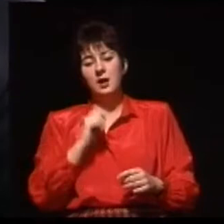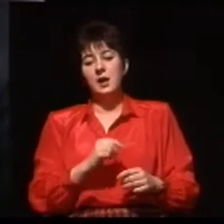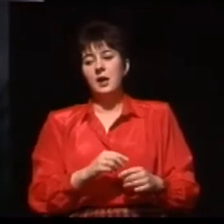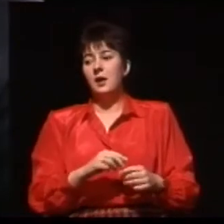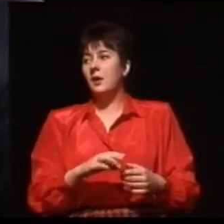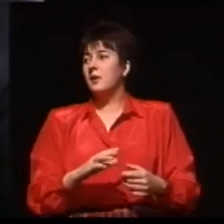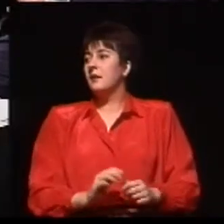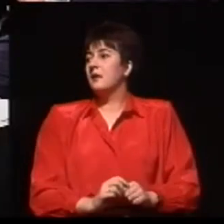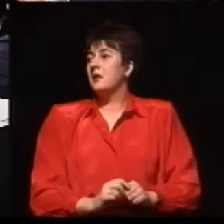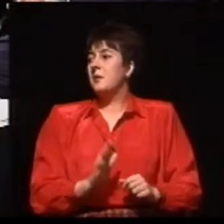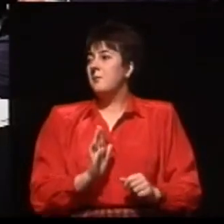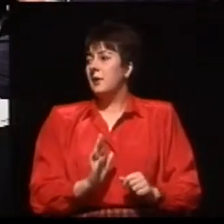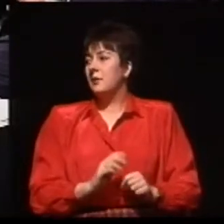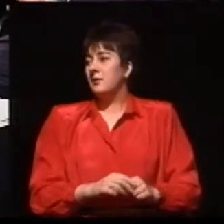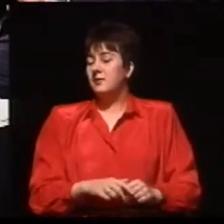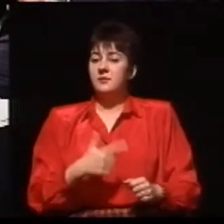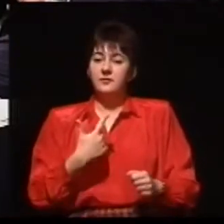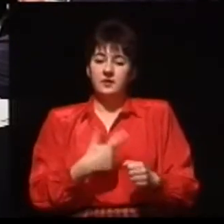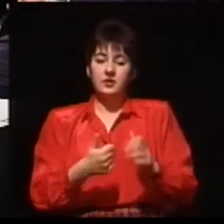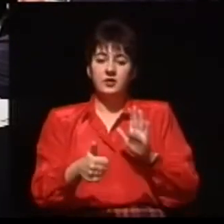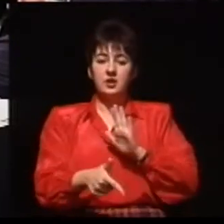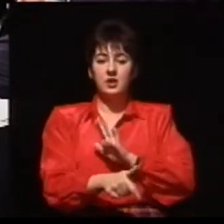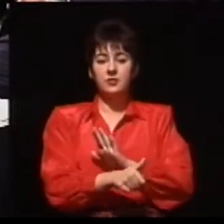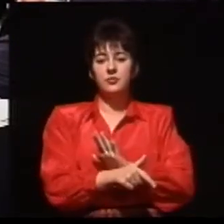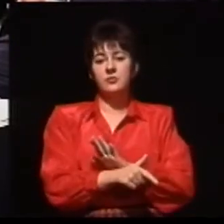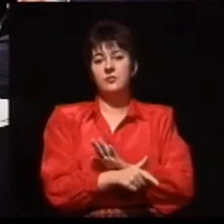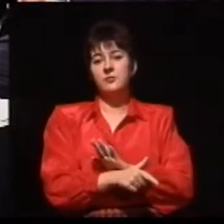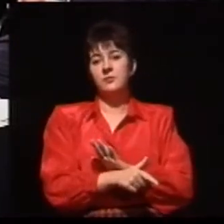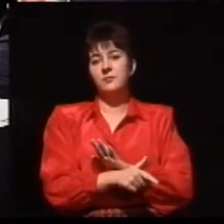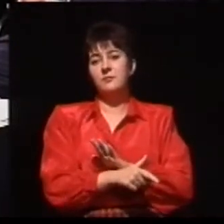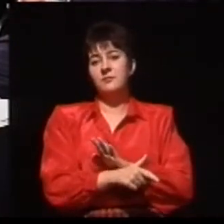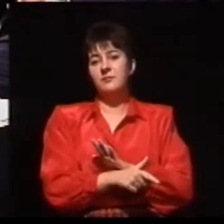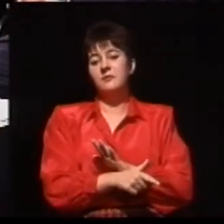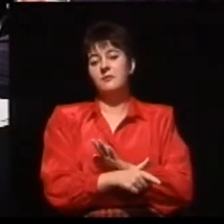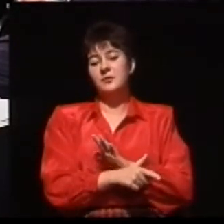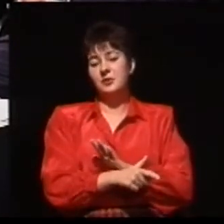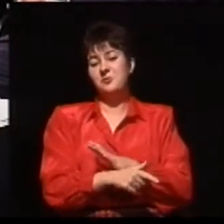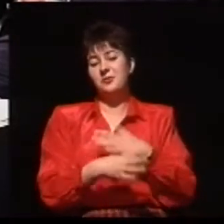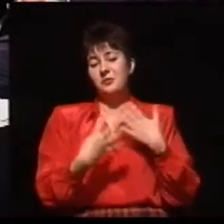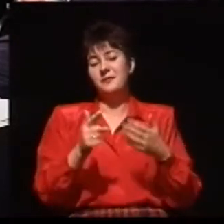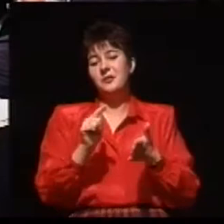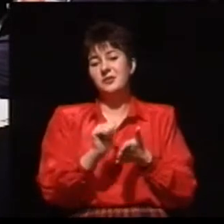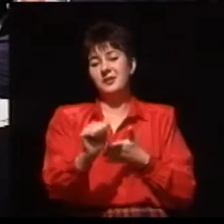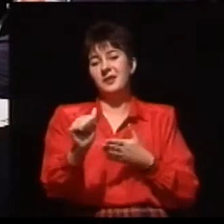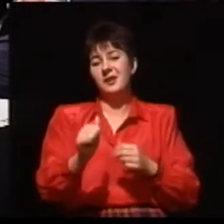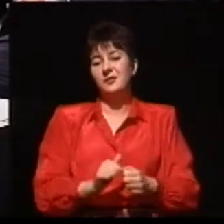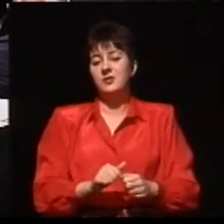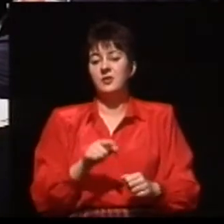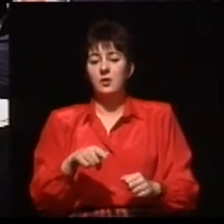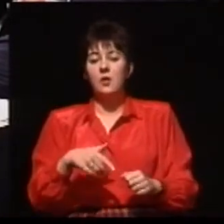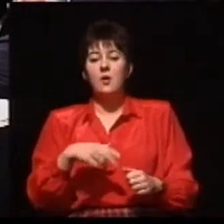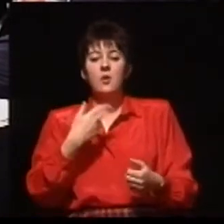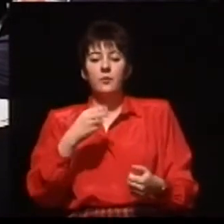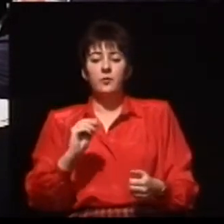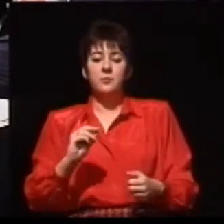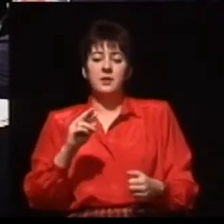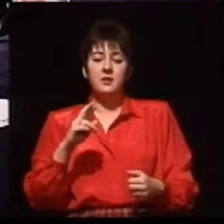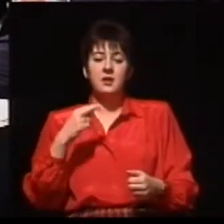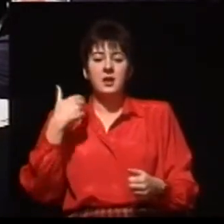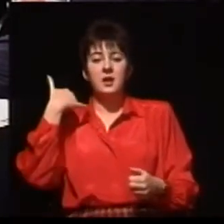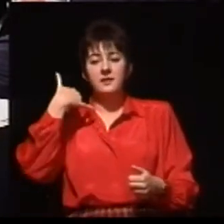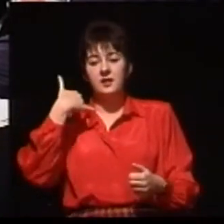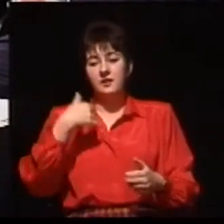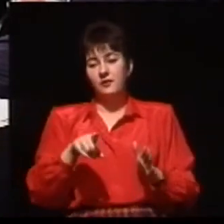20 79 11, 20 57 53, pod tymi numerami możecie Państwo do nas dzwonić.